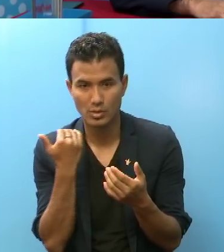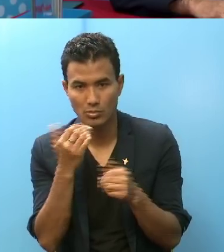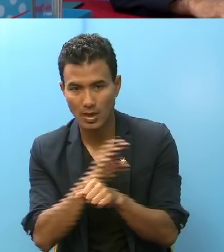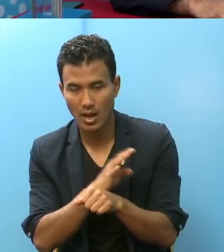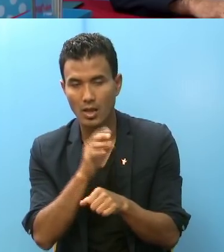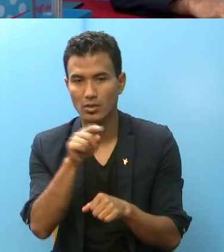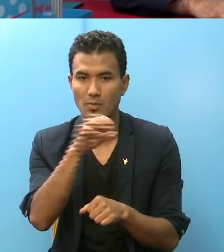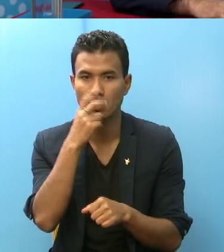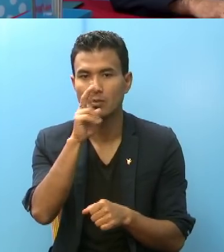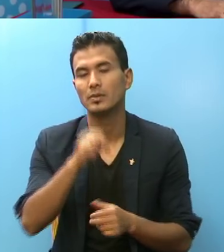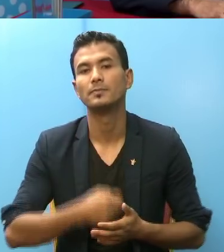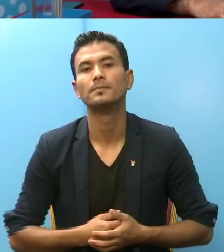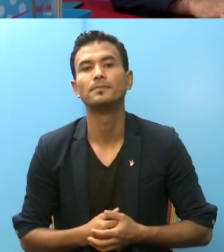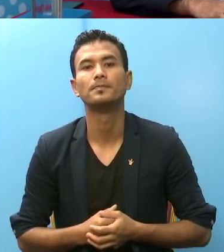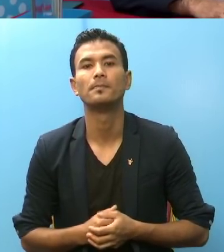सब्पलाम आरे विजट गरनु